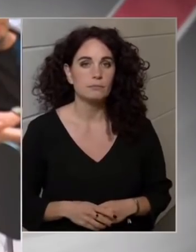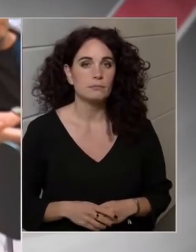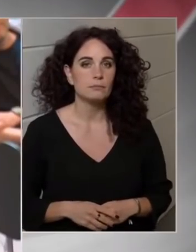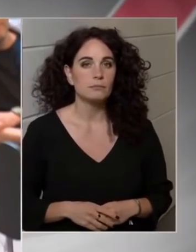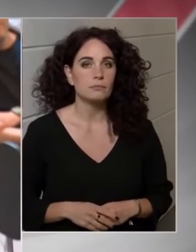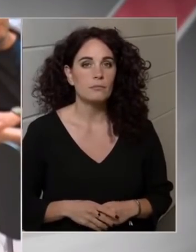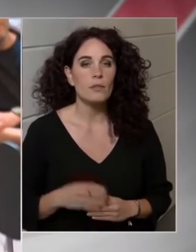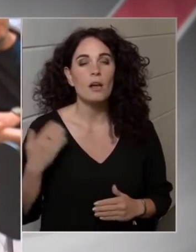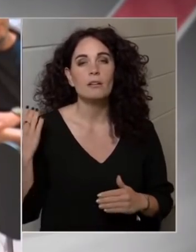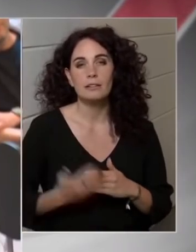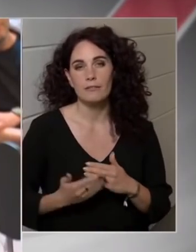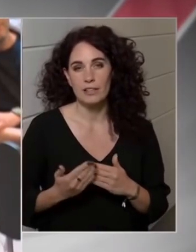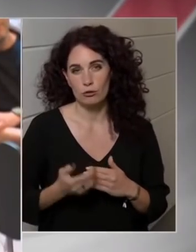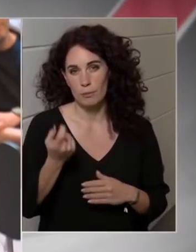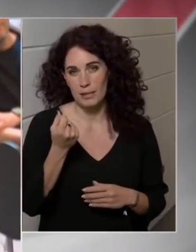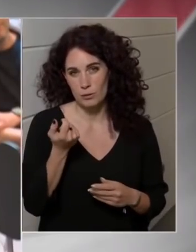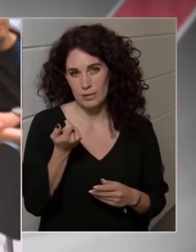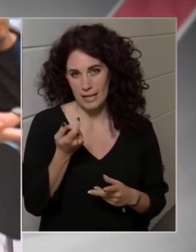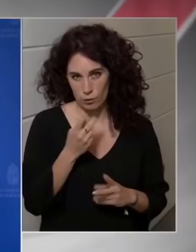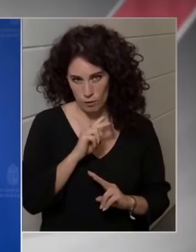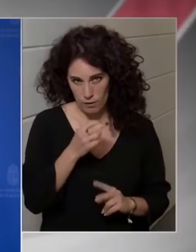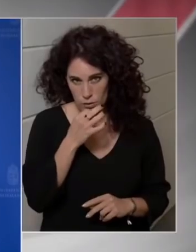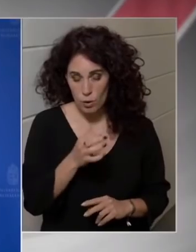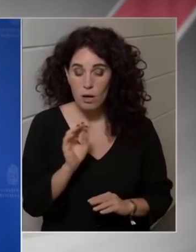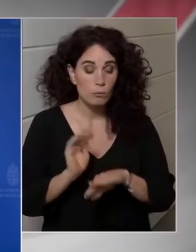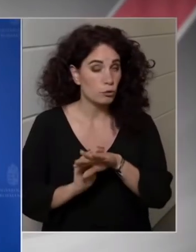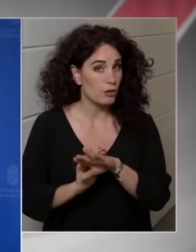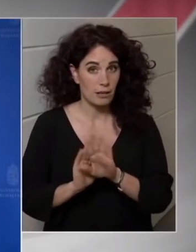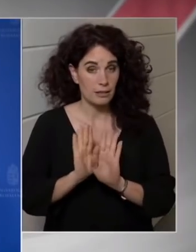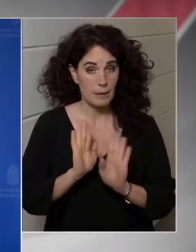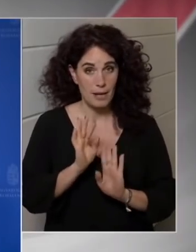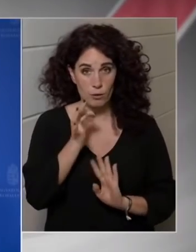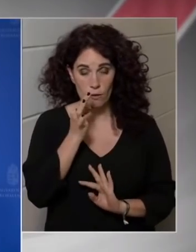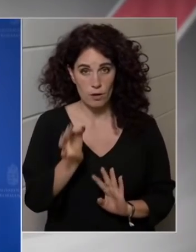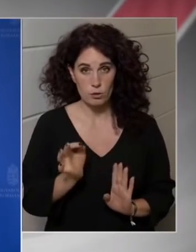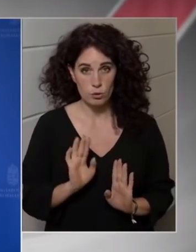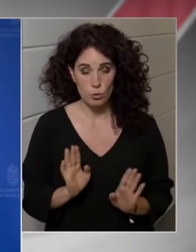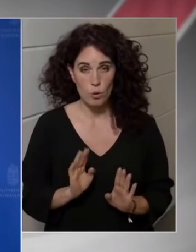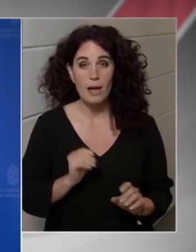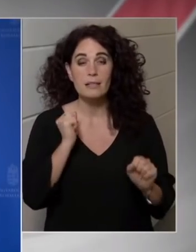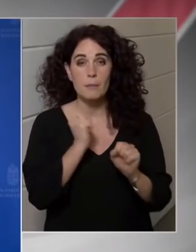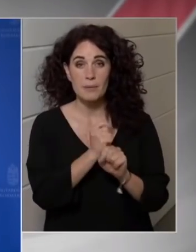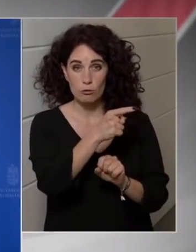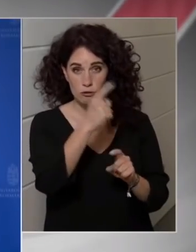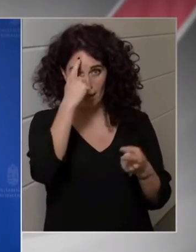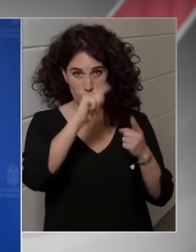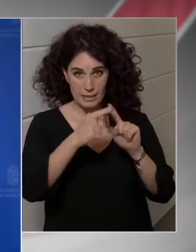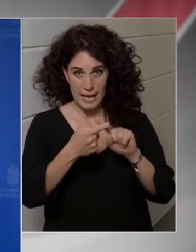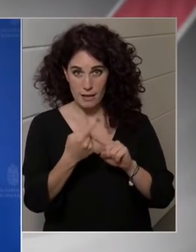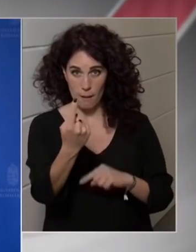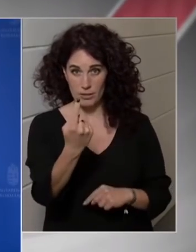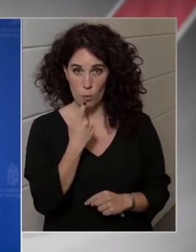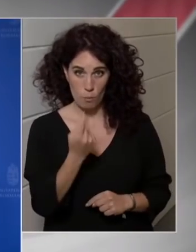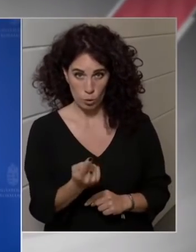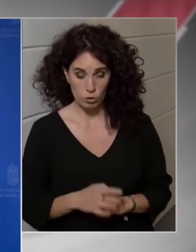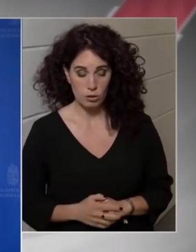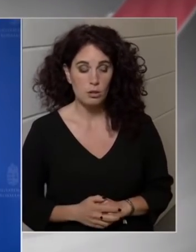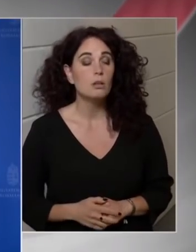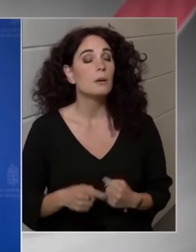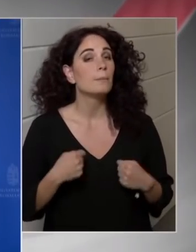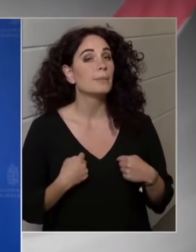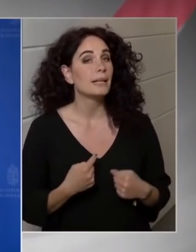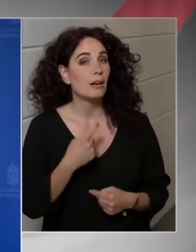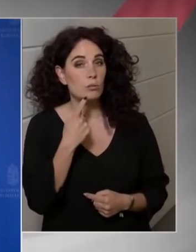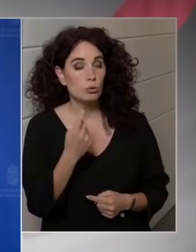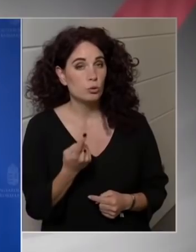pénzösszegről van a szó igazából? Nem, nem, bocsánat, nem erről van szó. Ez a bizottság logikája, amit ön mond. Mi azt mondtuk, hogy nem szabad